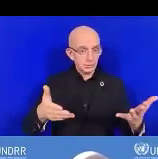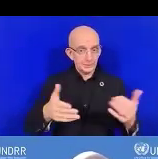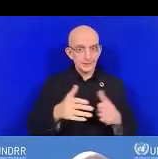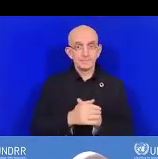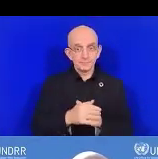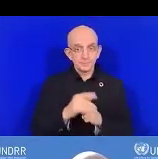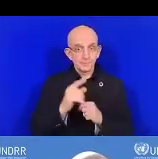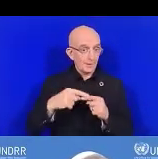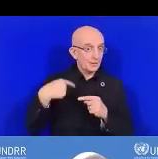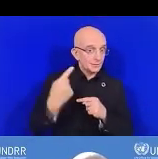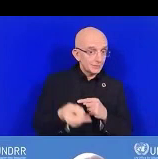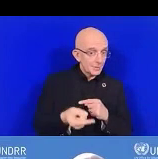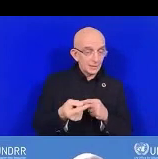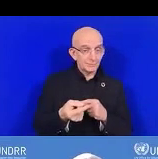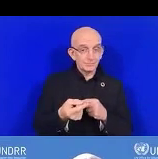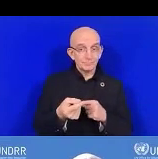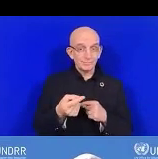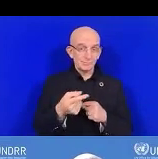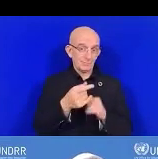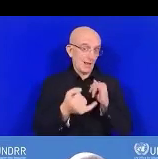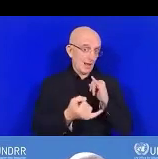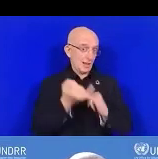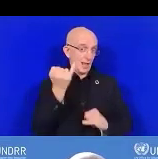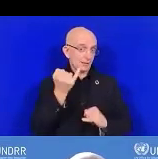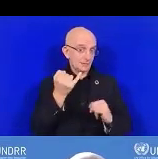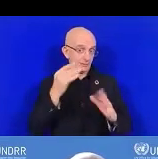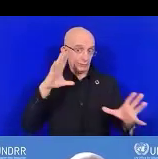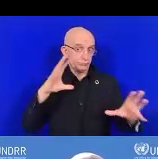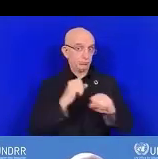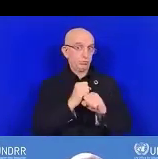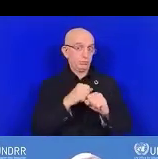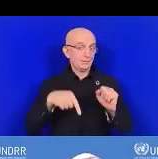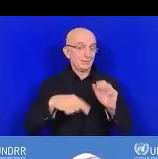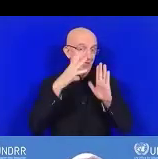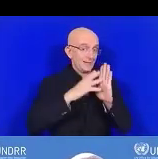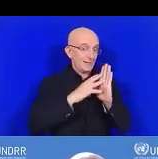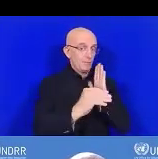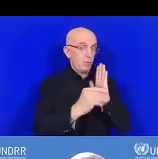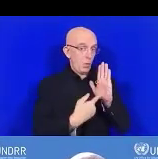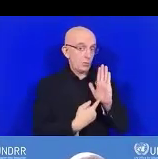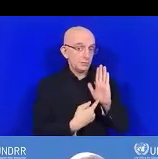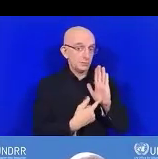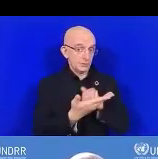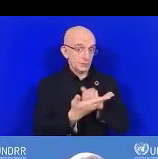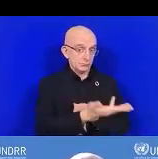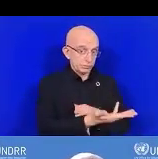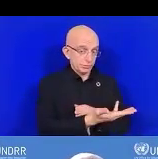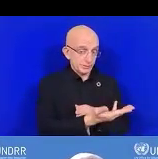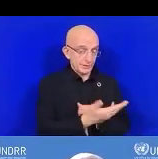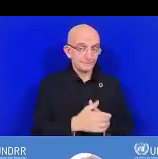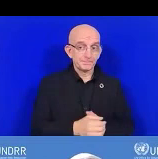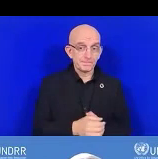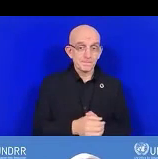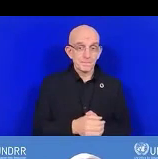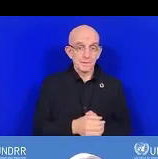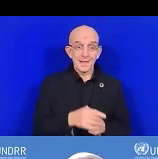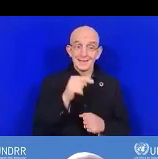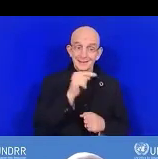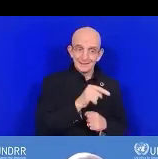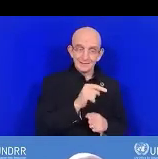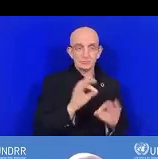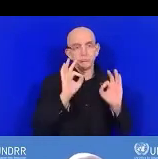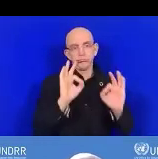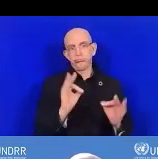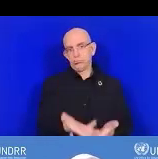ça nous amène à ces rapports qui sont très importants pour les exercices de planification,